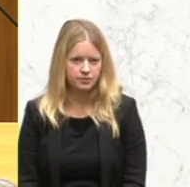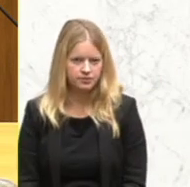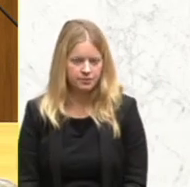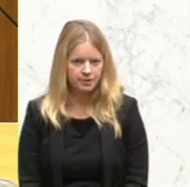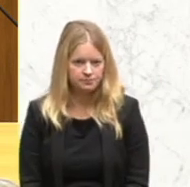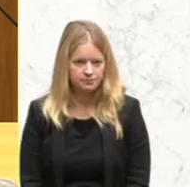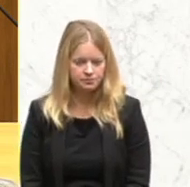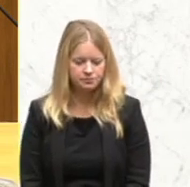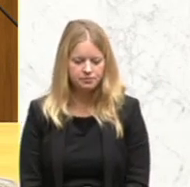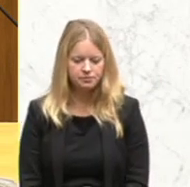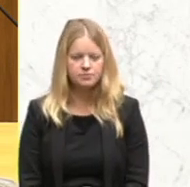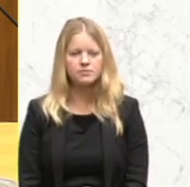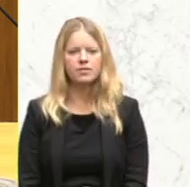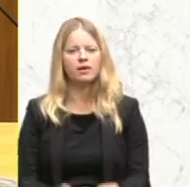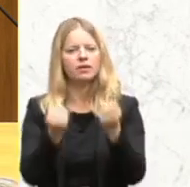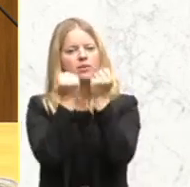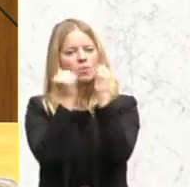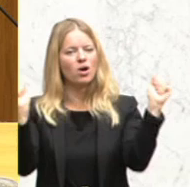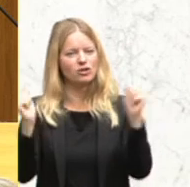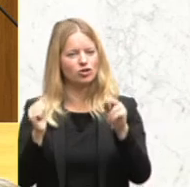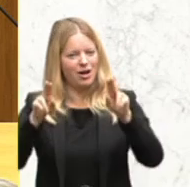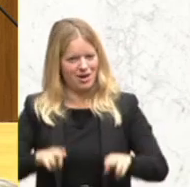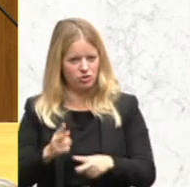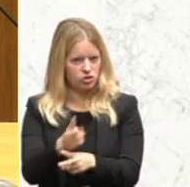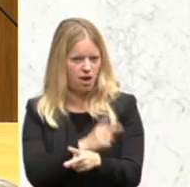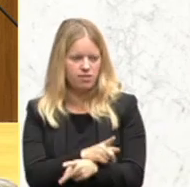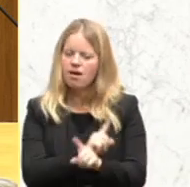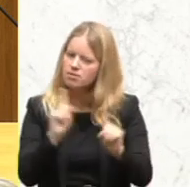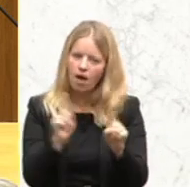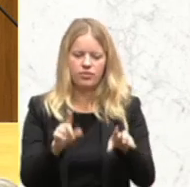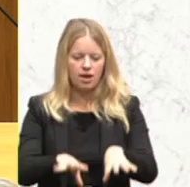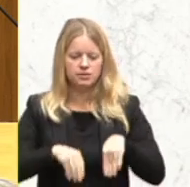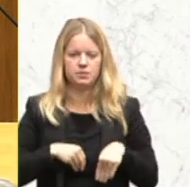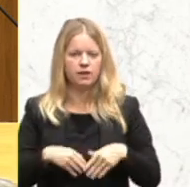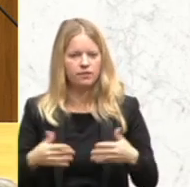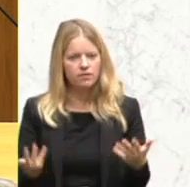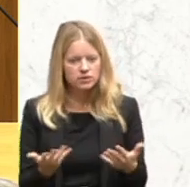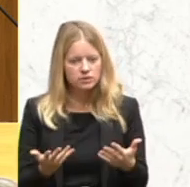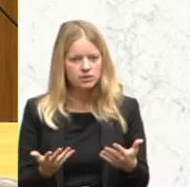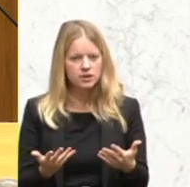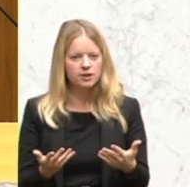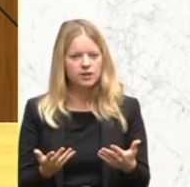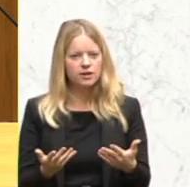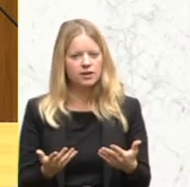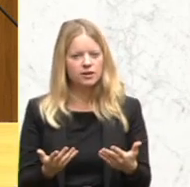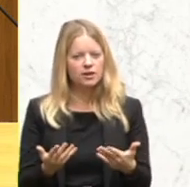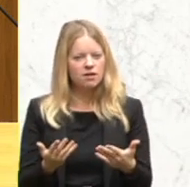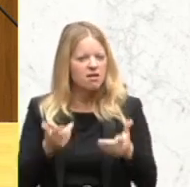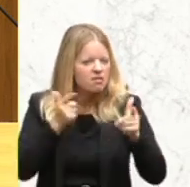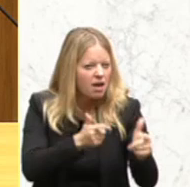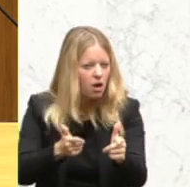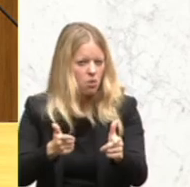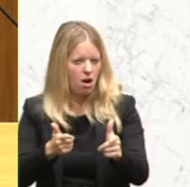Ein demokratischer Rechtsstaat darf nicht hinnehmen, dass linke Terrorakte, dass Leute Terrorakte